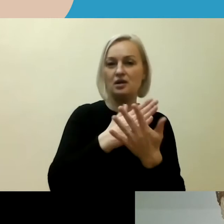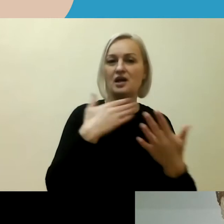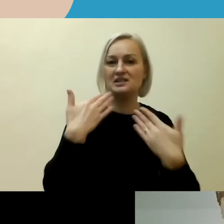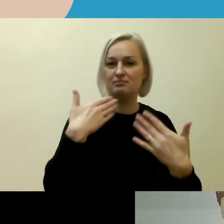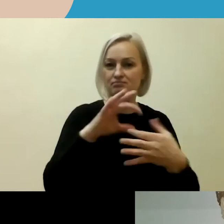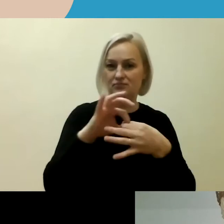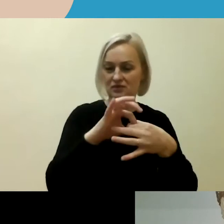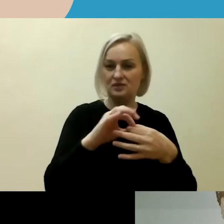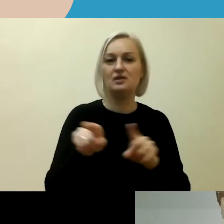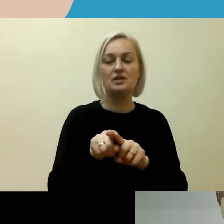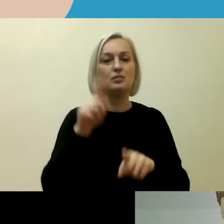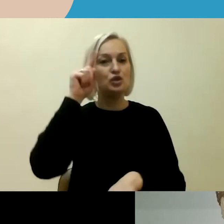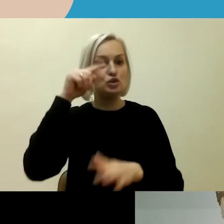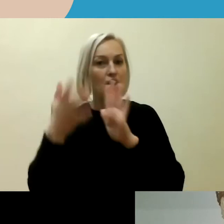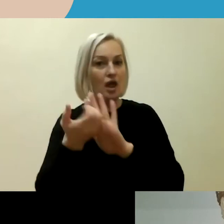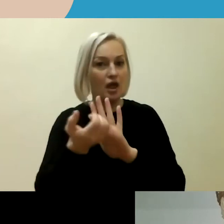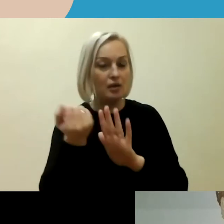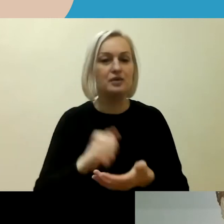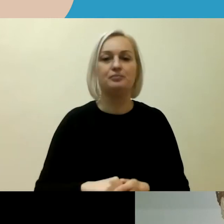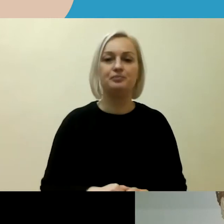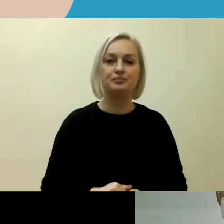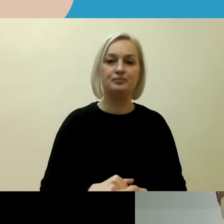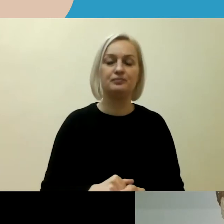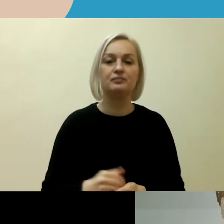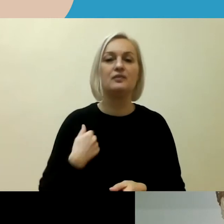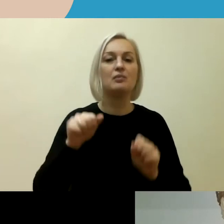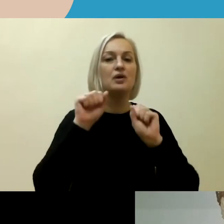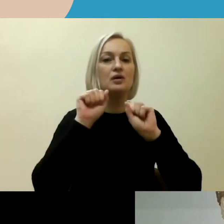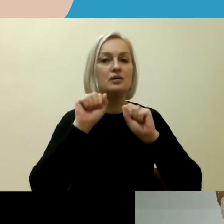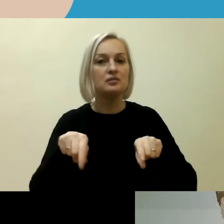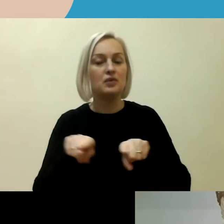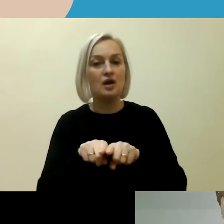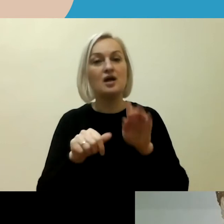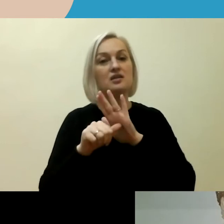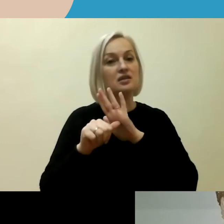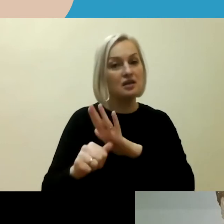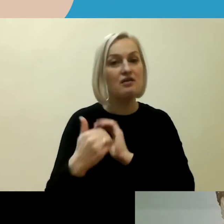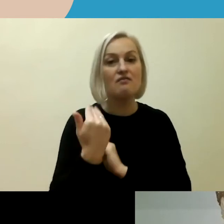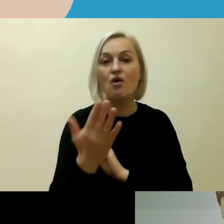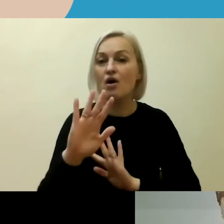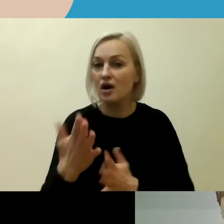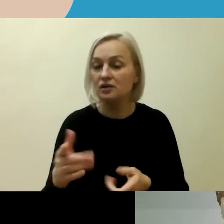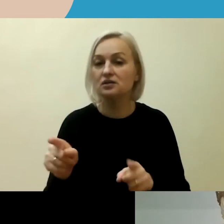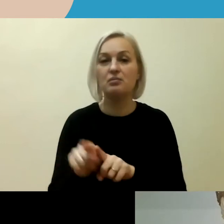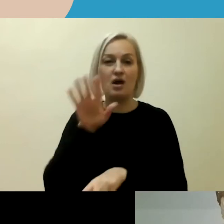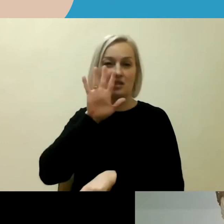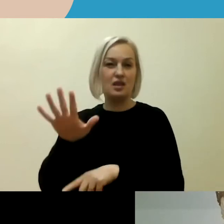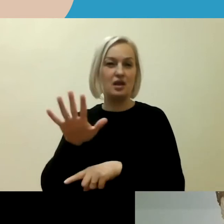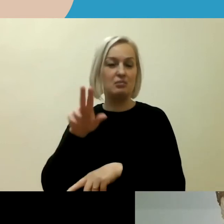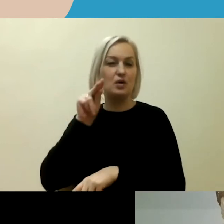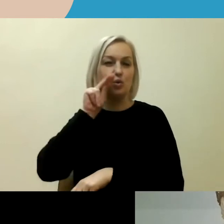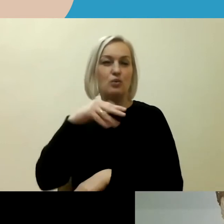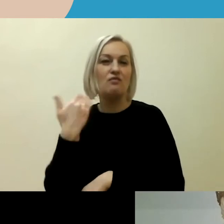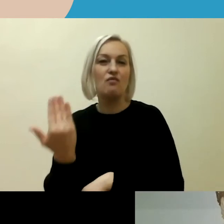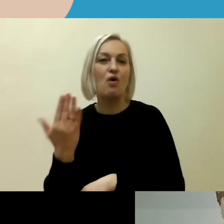įgavo daug žinių, pavyzdžiui, galėjo atskirti diskriminaciją nuo nepykantos nusikaltimų, taip